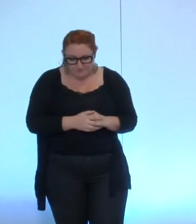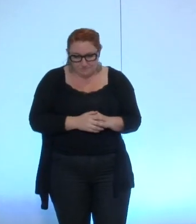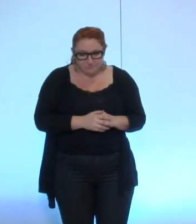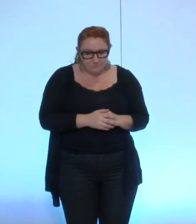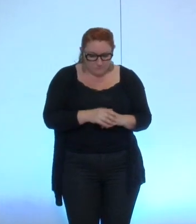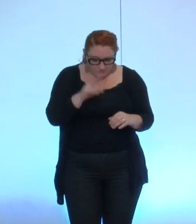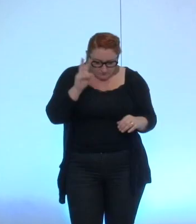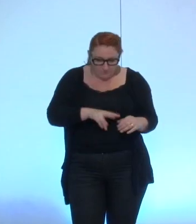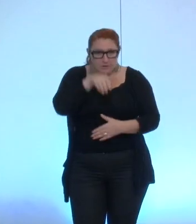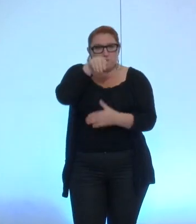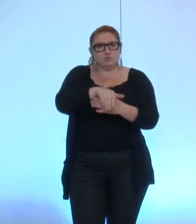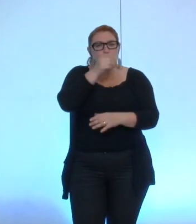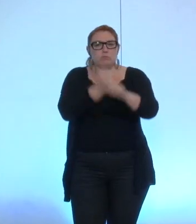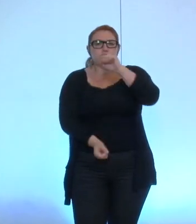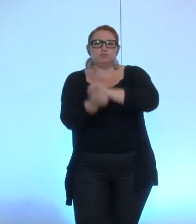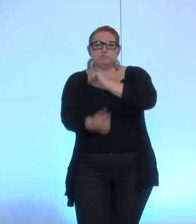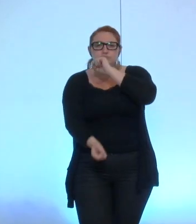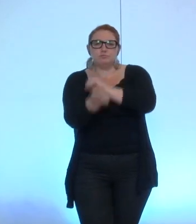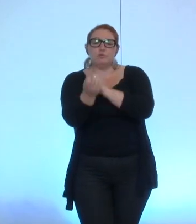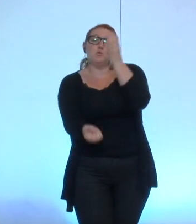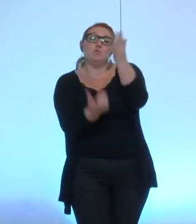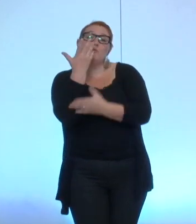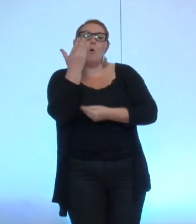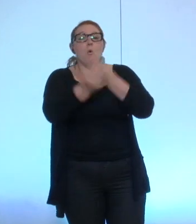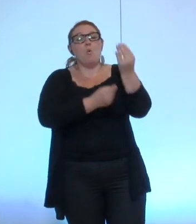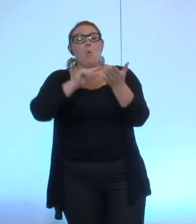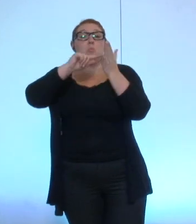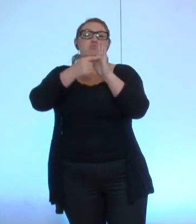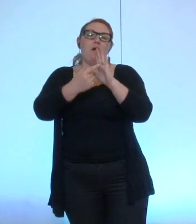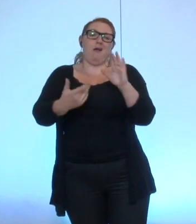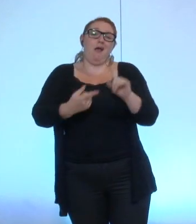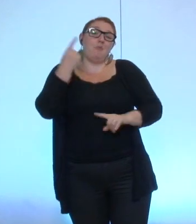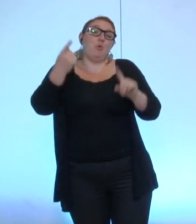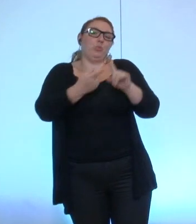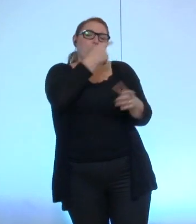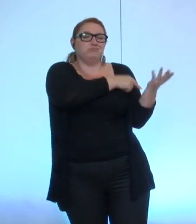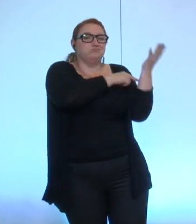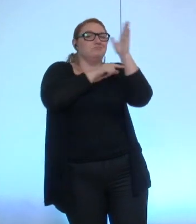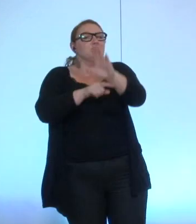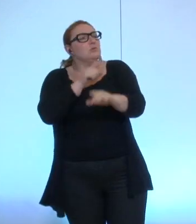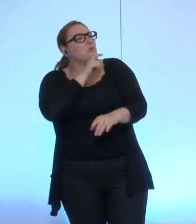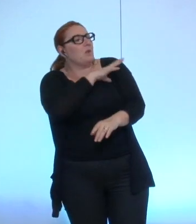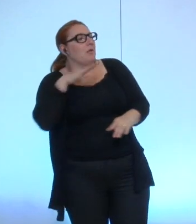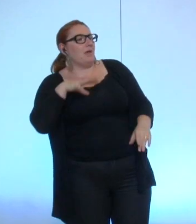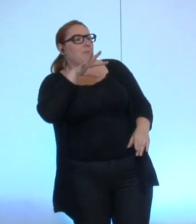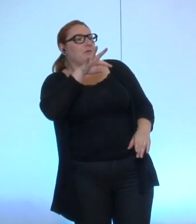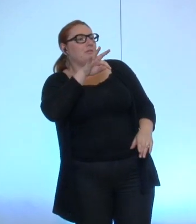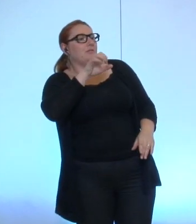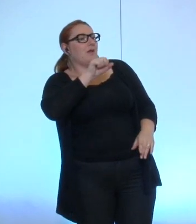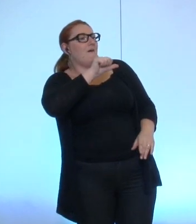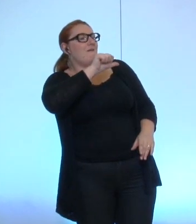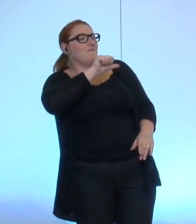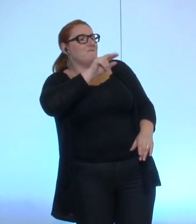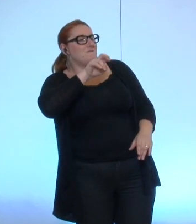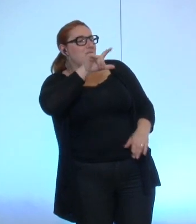innovations de ce soir, ou points remarquables, si je dois reprendre la terminologie utilisée par Mme Tavel, sont